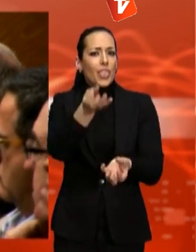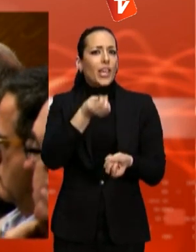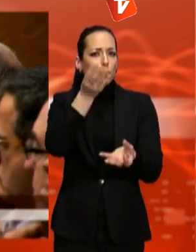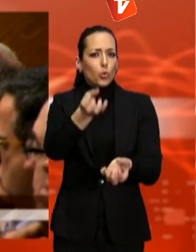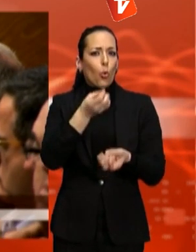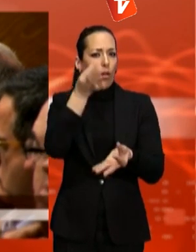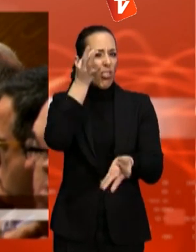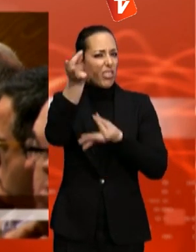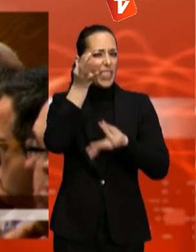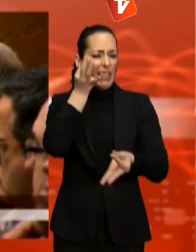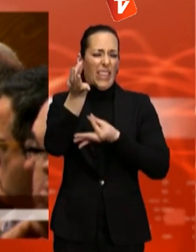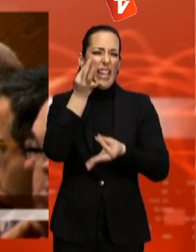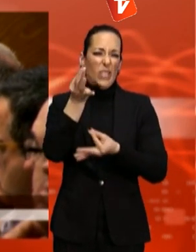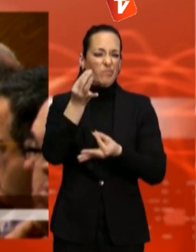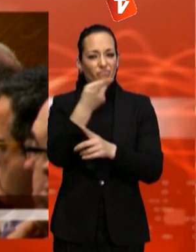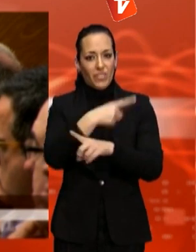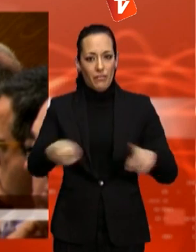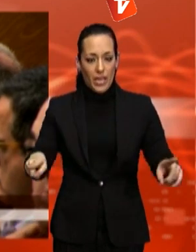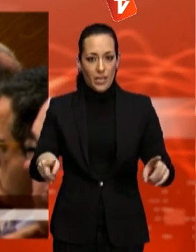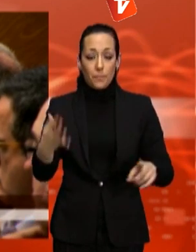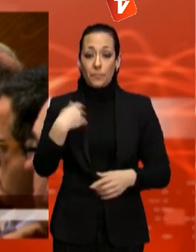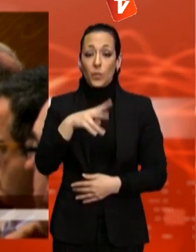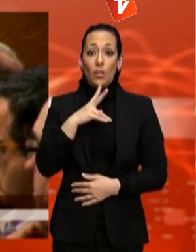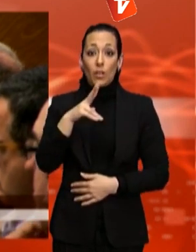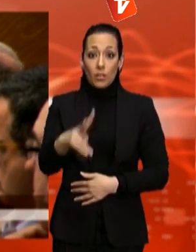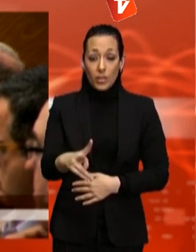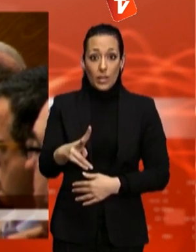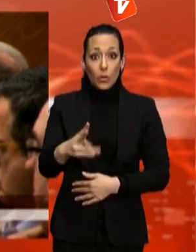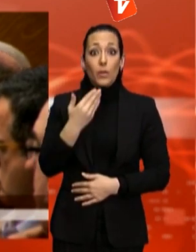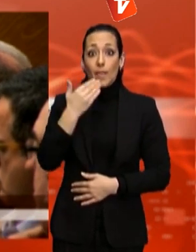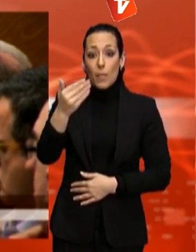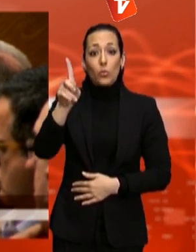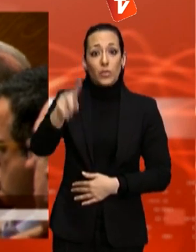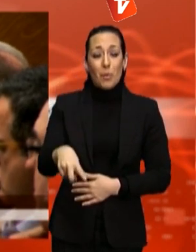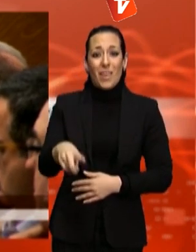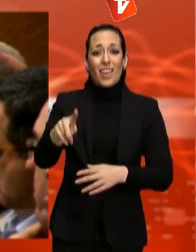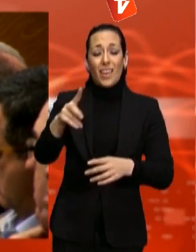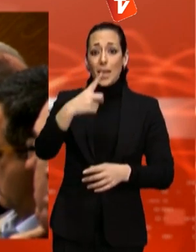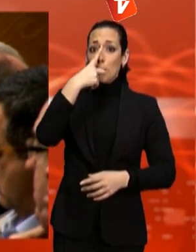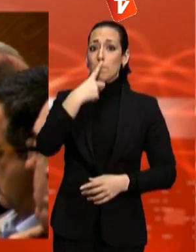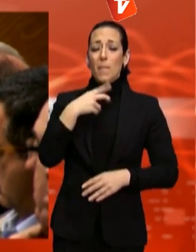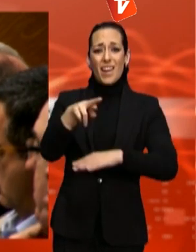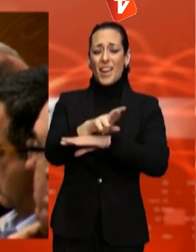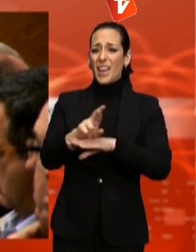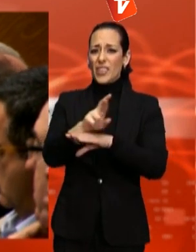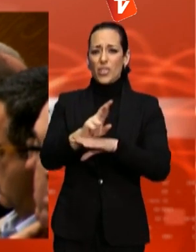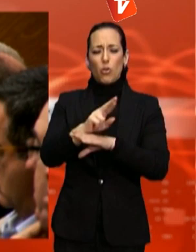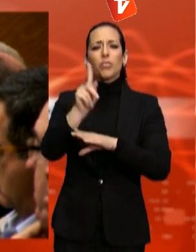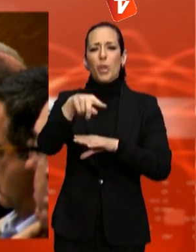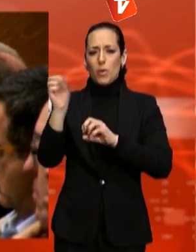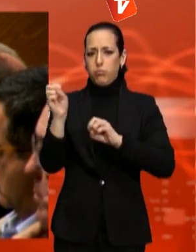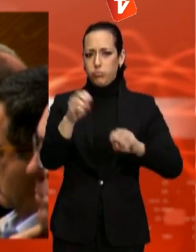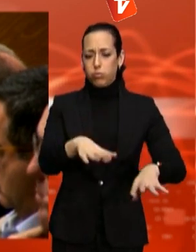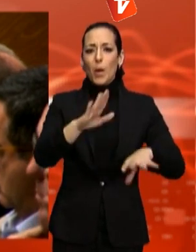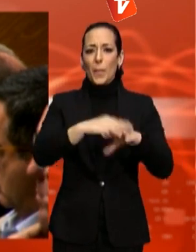deixin l'acte de regidor. Que la deixin perquè això és el que facilitaria que la ciutat pugui passar